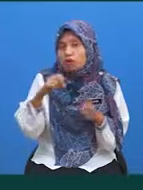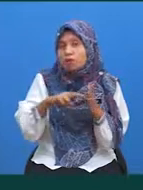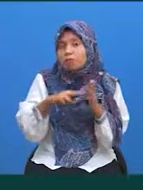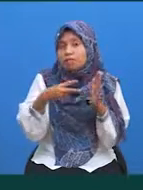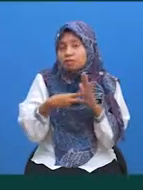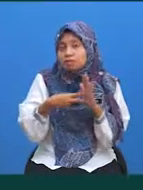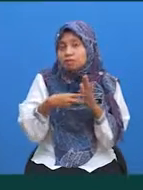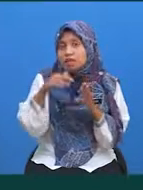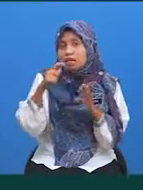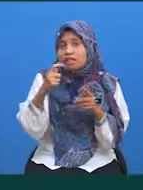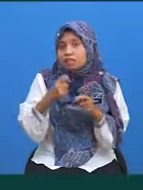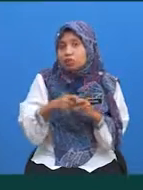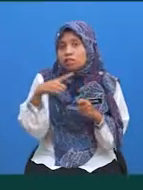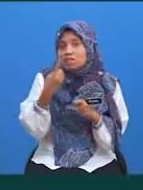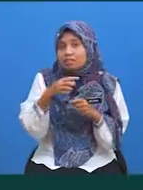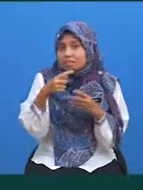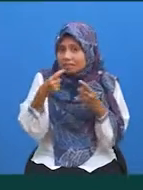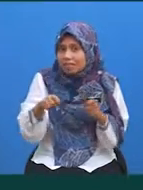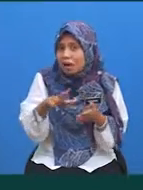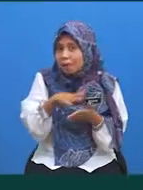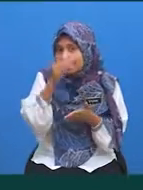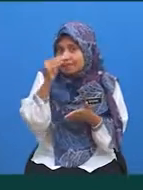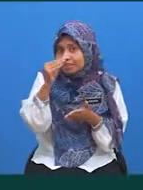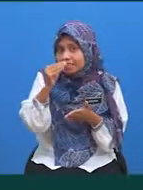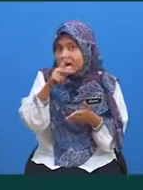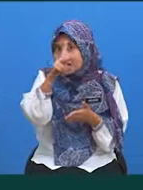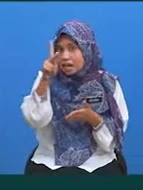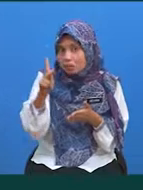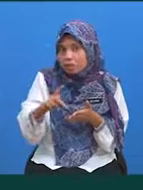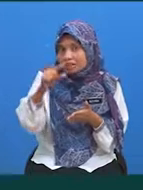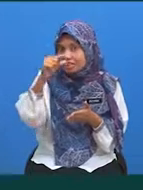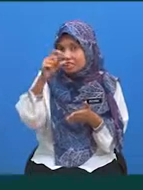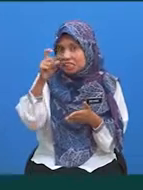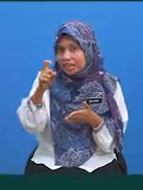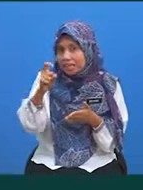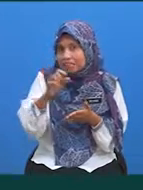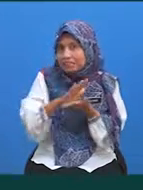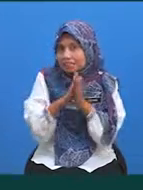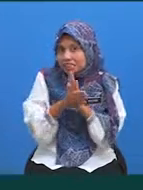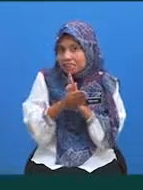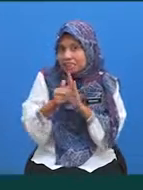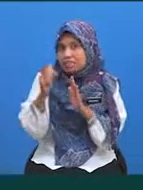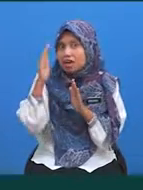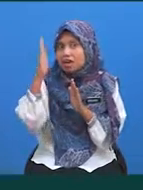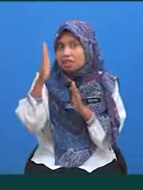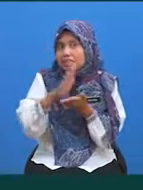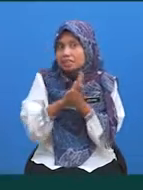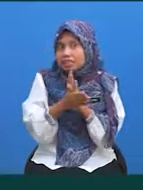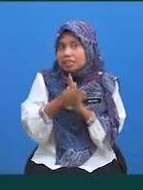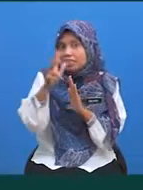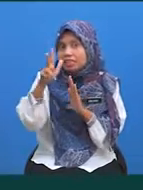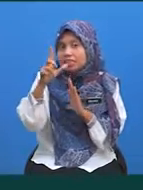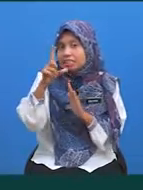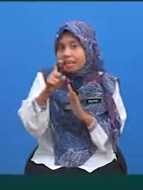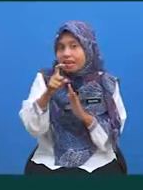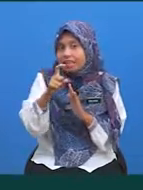tentu yang kita telah pelajari Kamerkan 3X Maka ia akan menjadi 3X